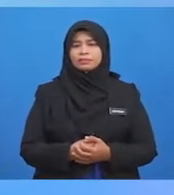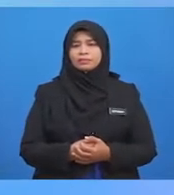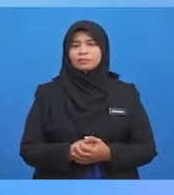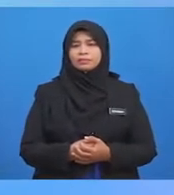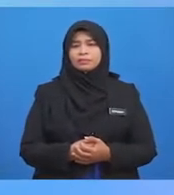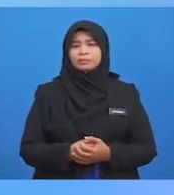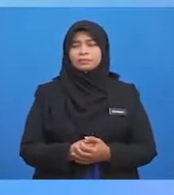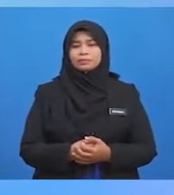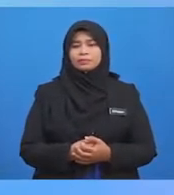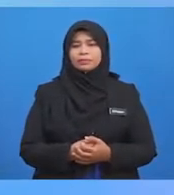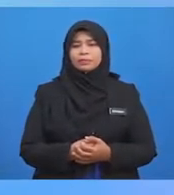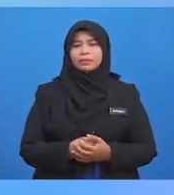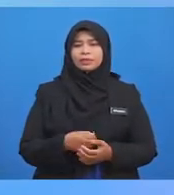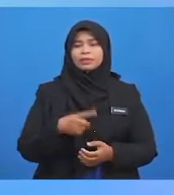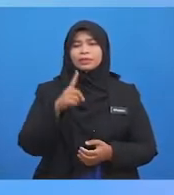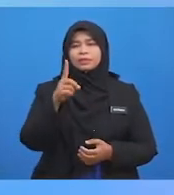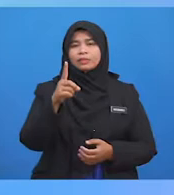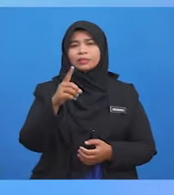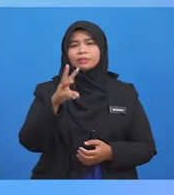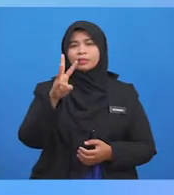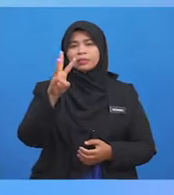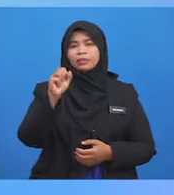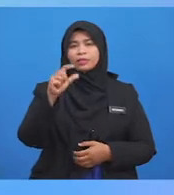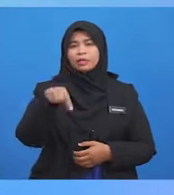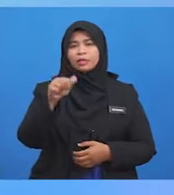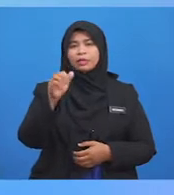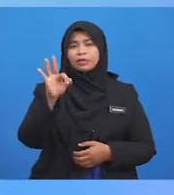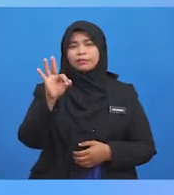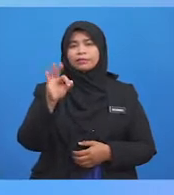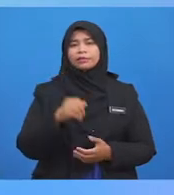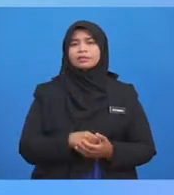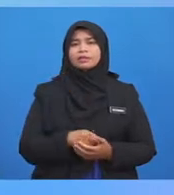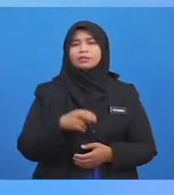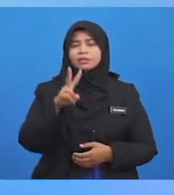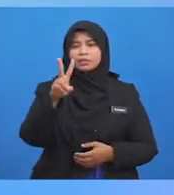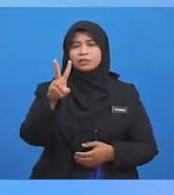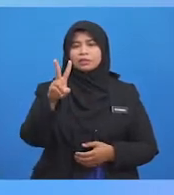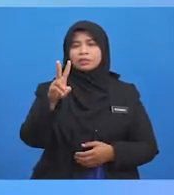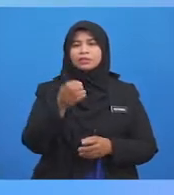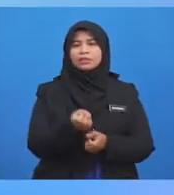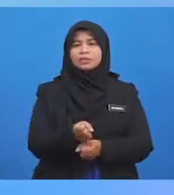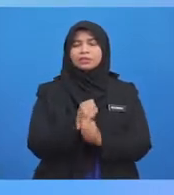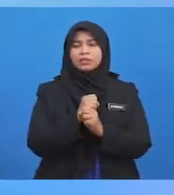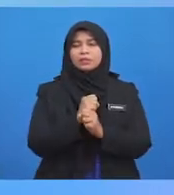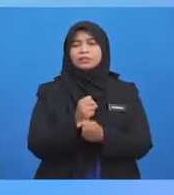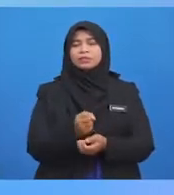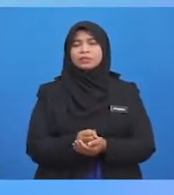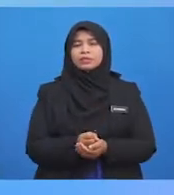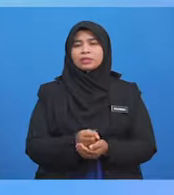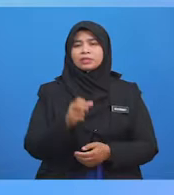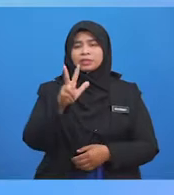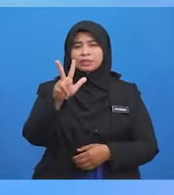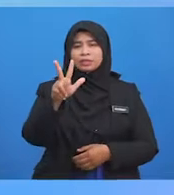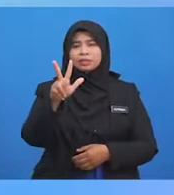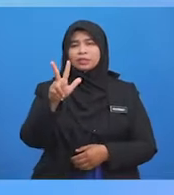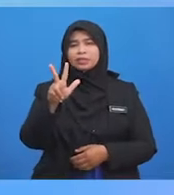Yang pertama Wakaf Yang kedua Sewa-menyewa Yang